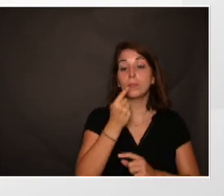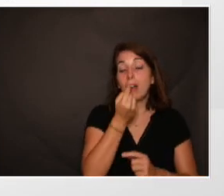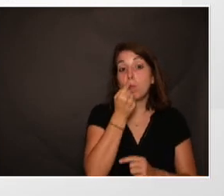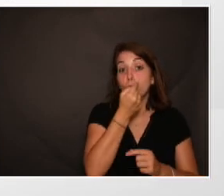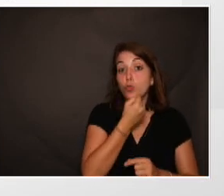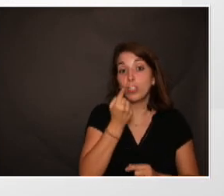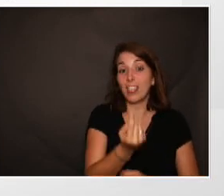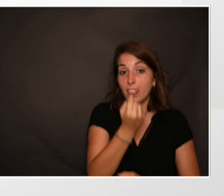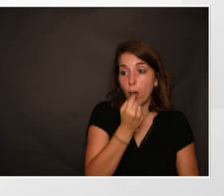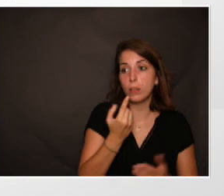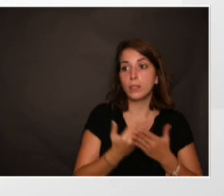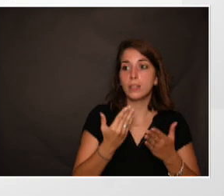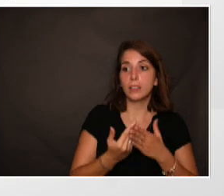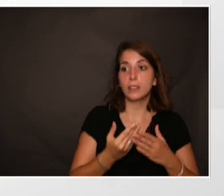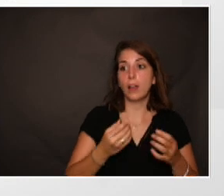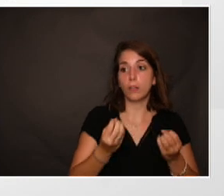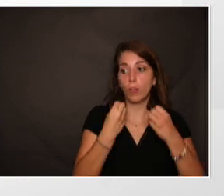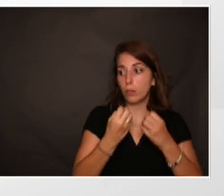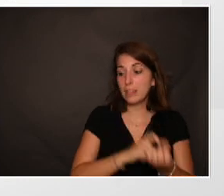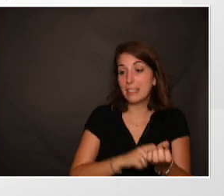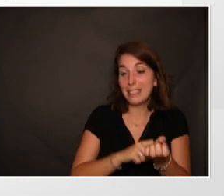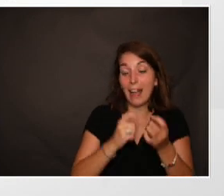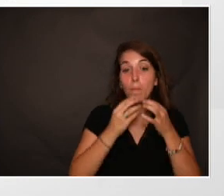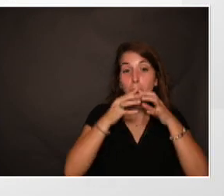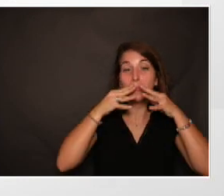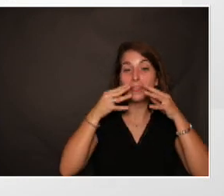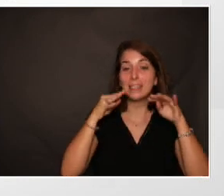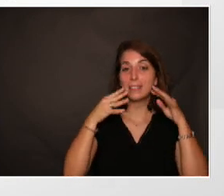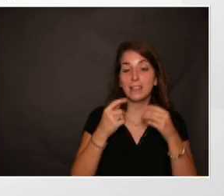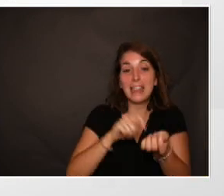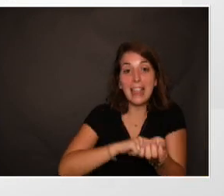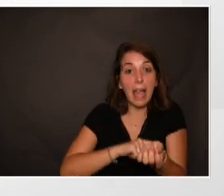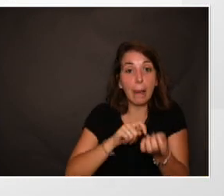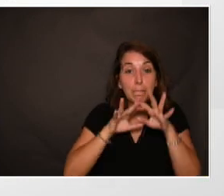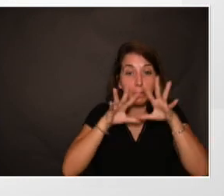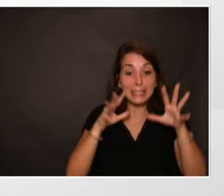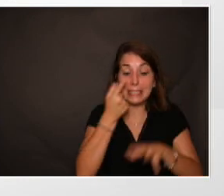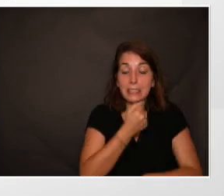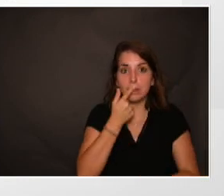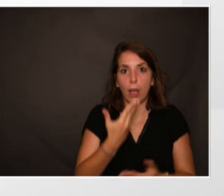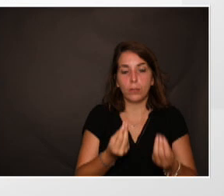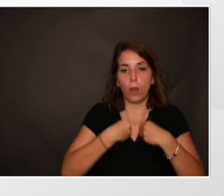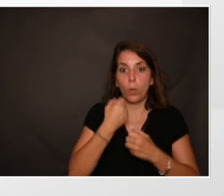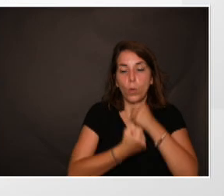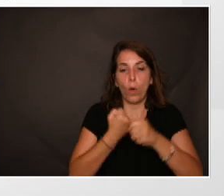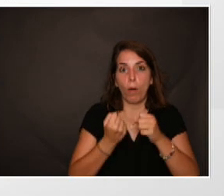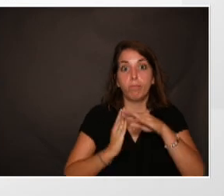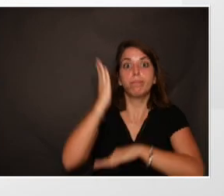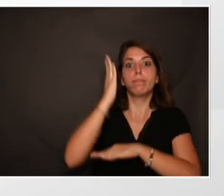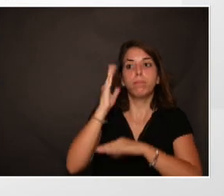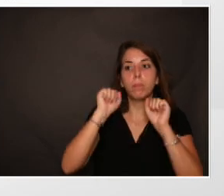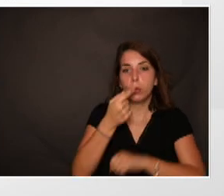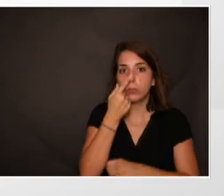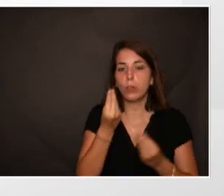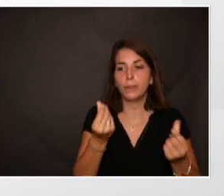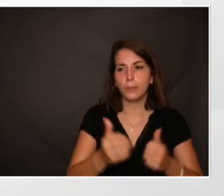qui est très énervée, qui dit donc une capacité de ressentir la douleur qui est très importante. Évidemment, il va y avoir